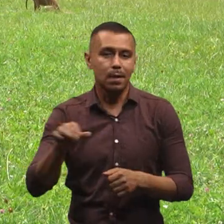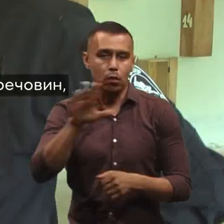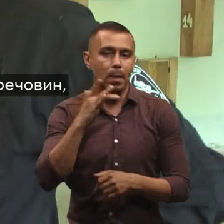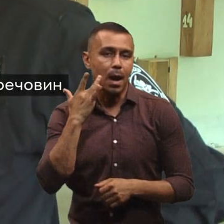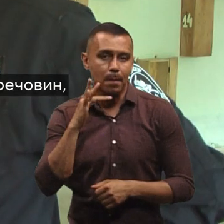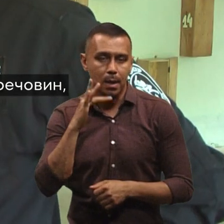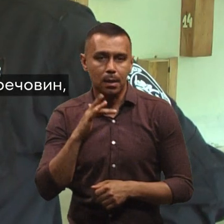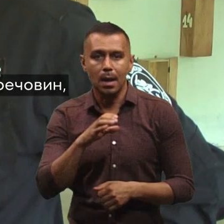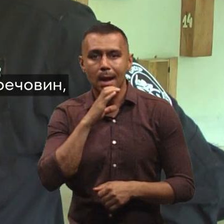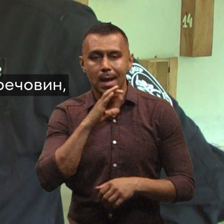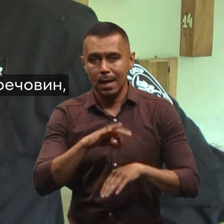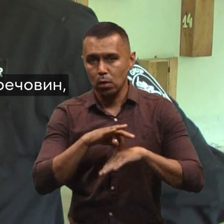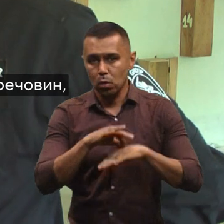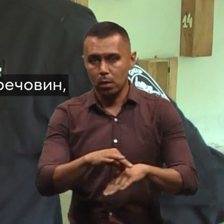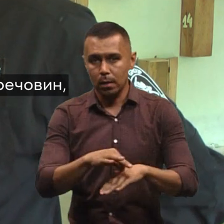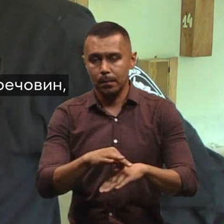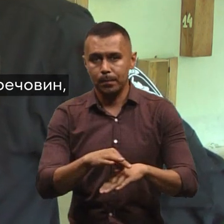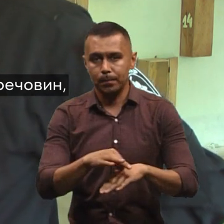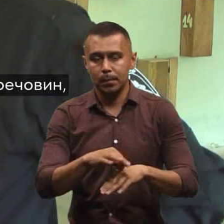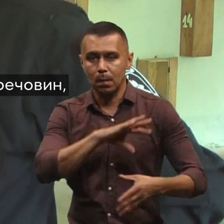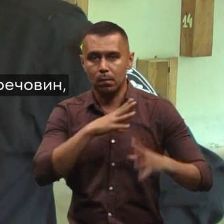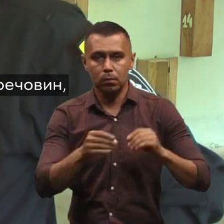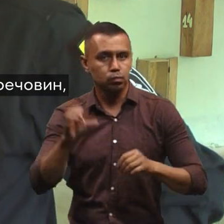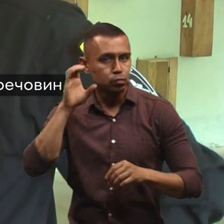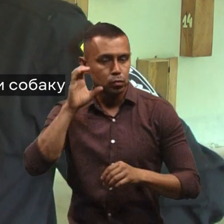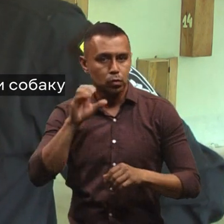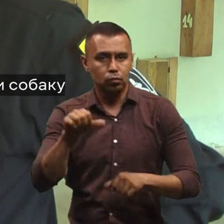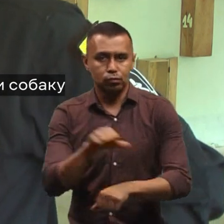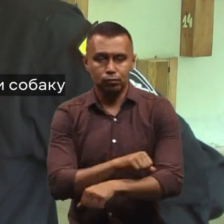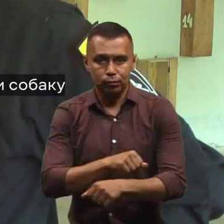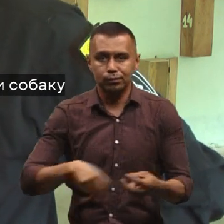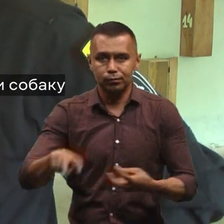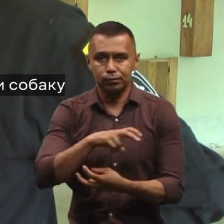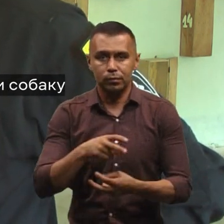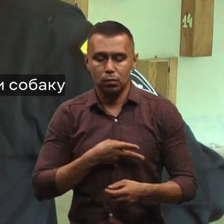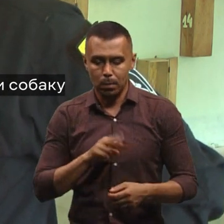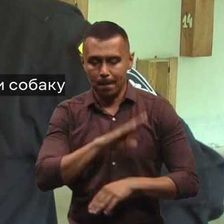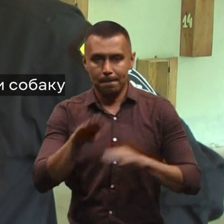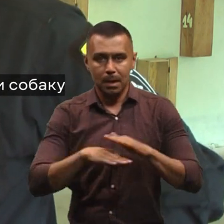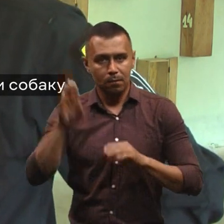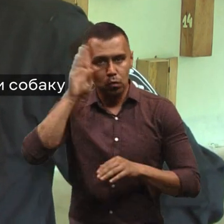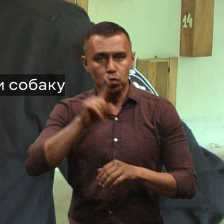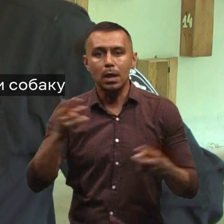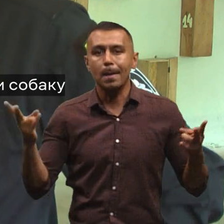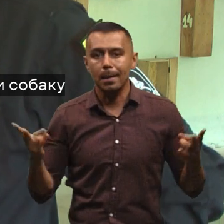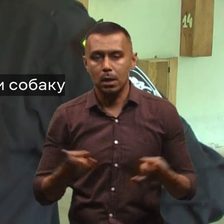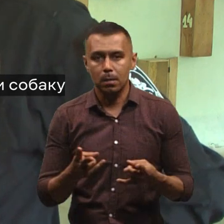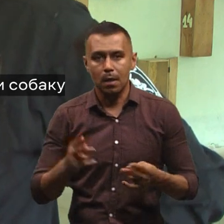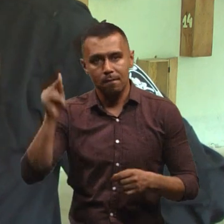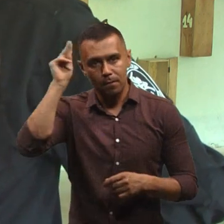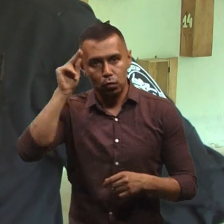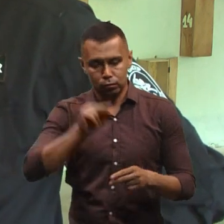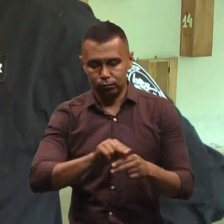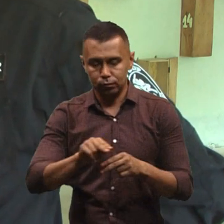Америки. Кінологія від спільного послушання до наркотичних віщів, до поїзду трупів під водою, і що необхідно, вивчати